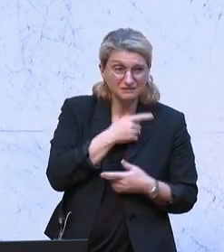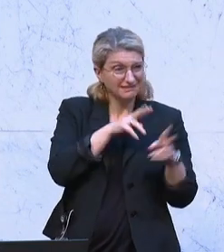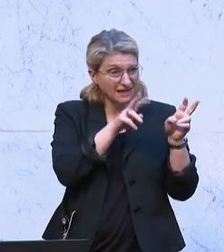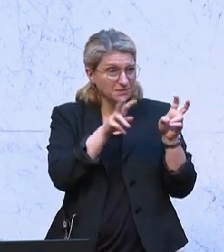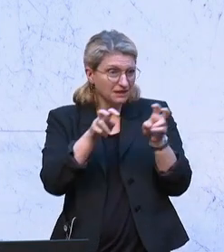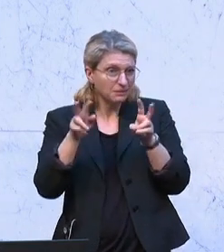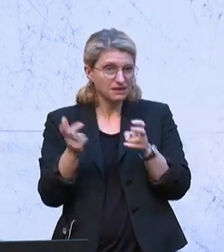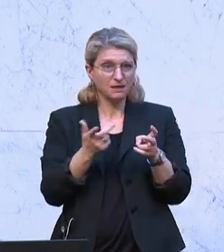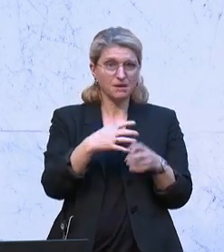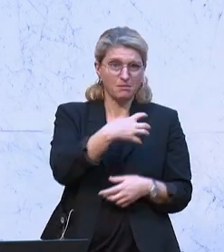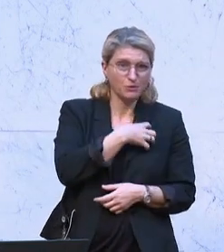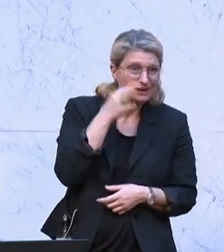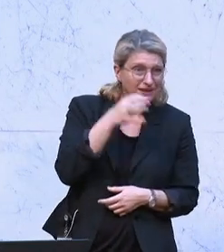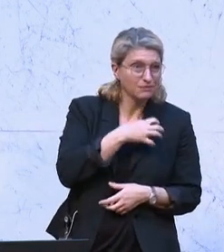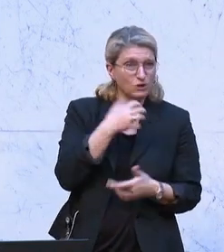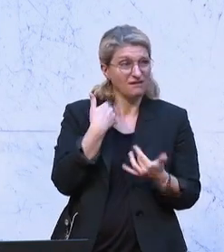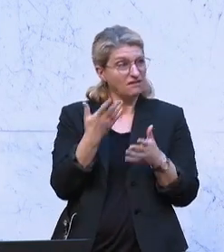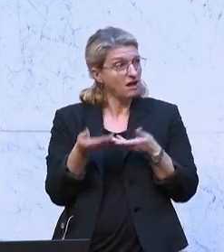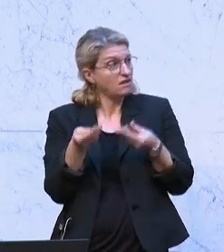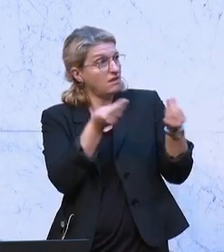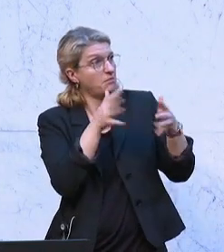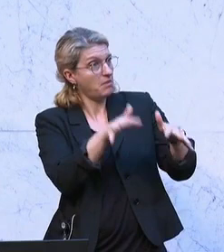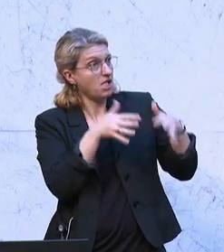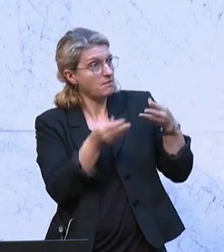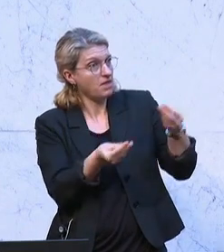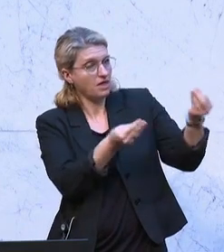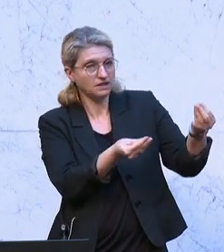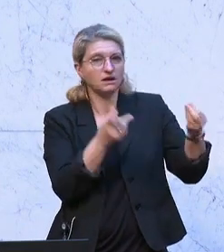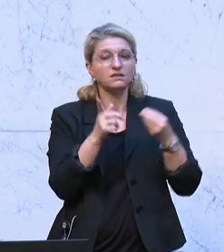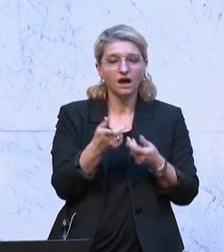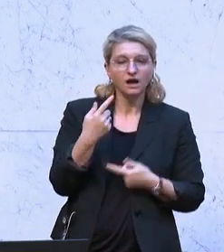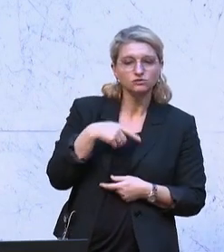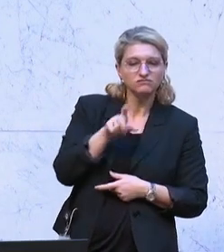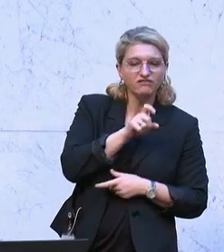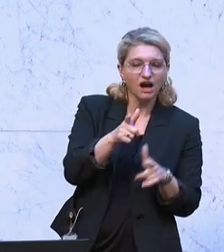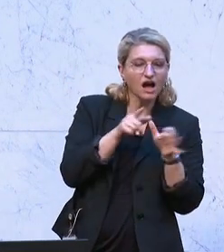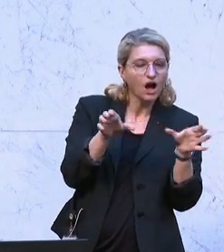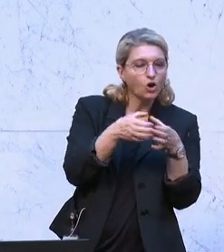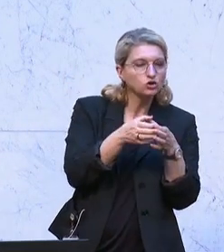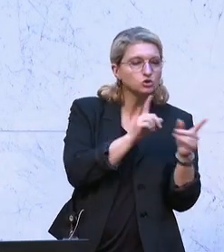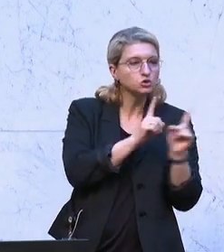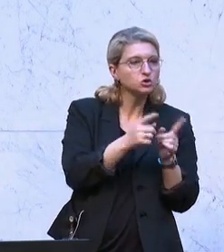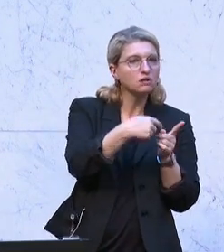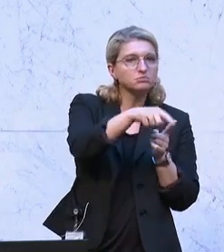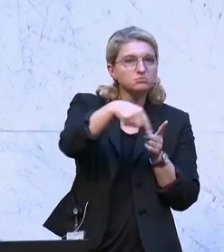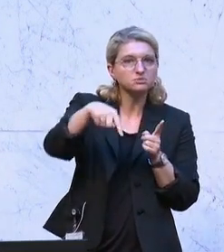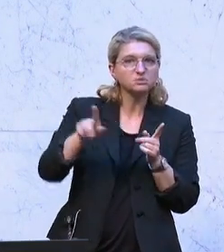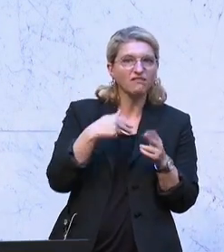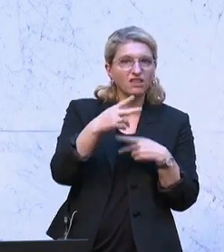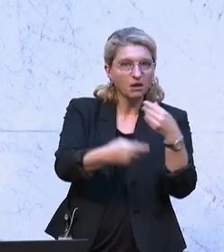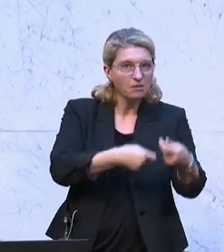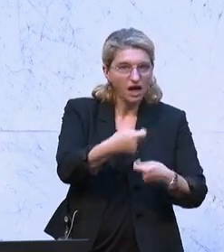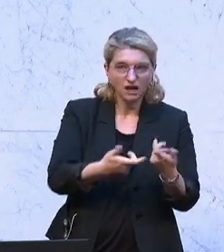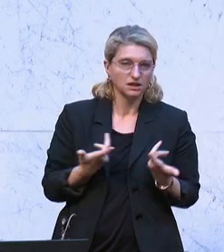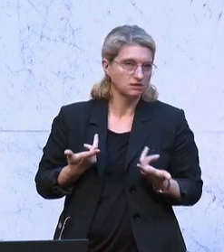Bürgerinnen und Bürgern ans Parlament herangetragen werden, in den zuständigen Fachausschüssen weiter zu behandeln. Ich finde